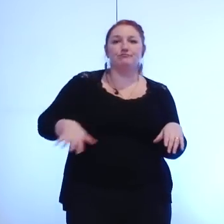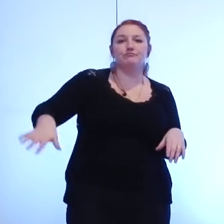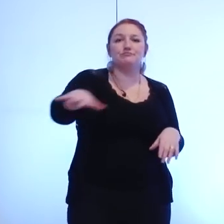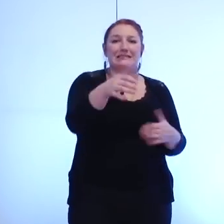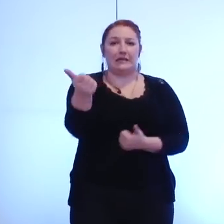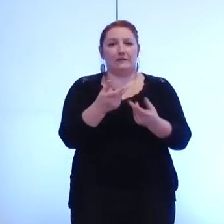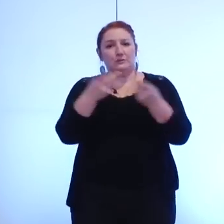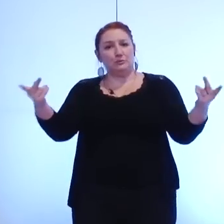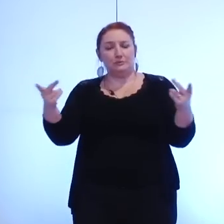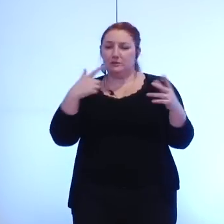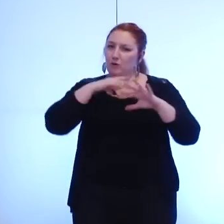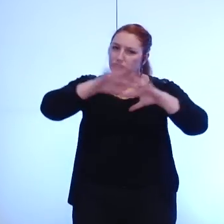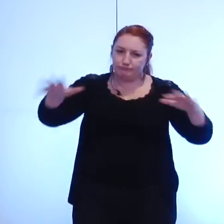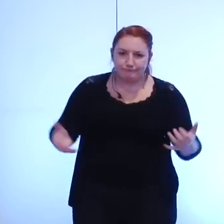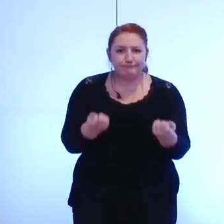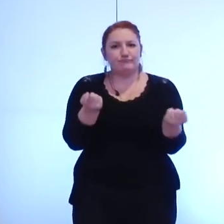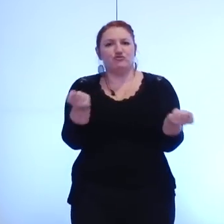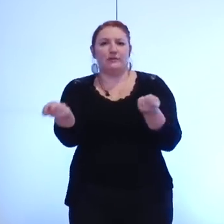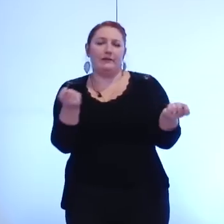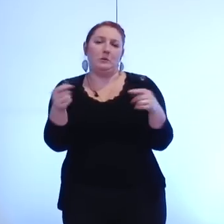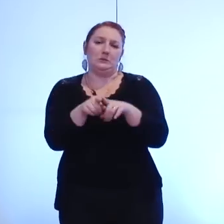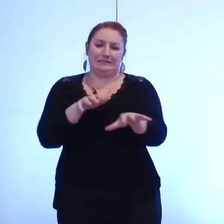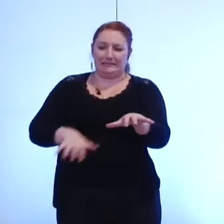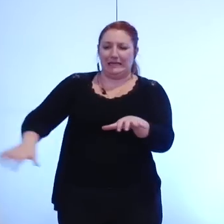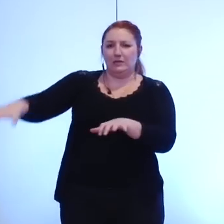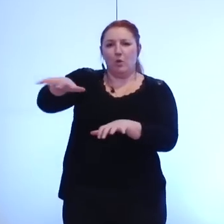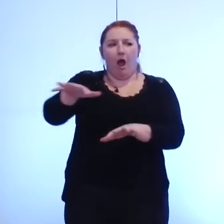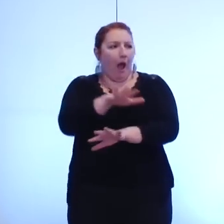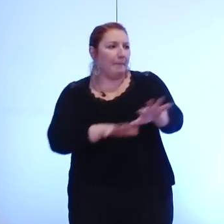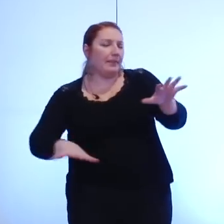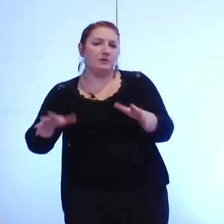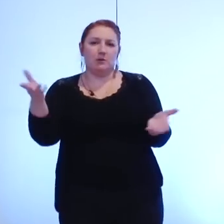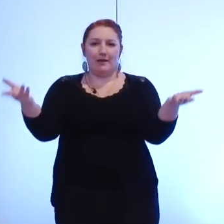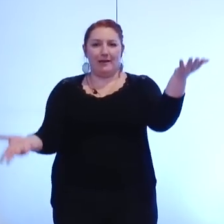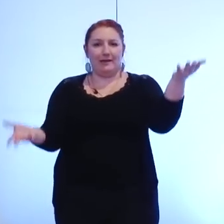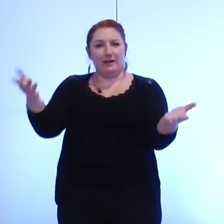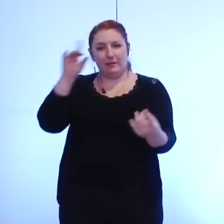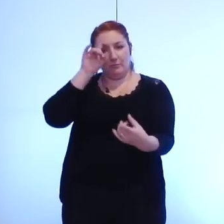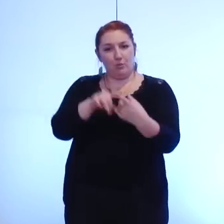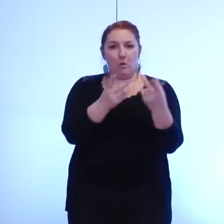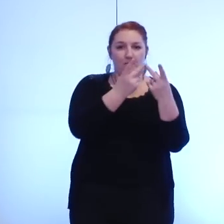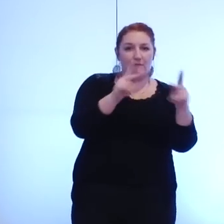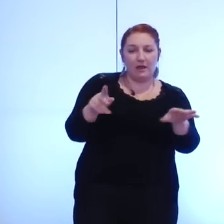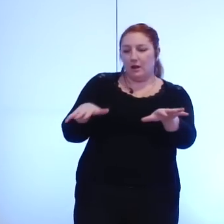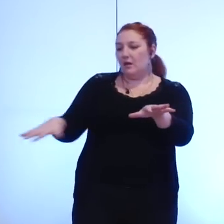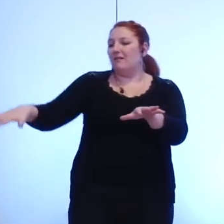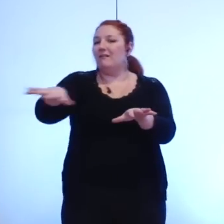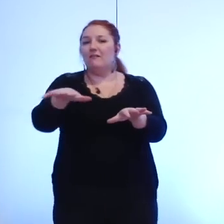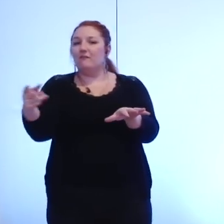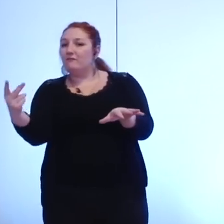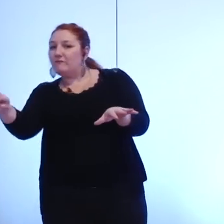l'aménagement équilibré des territoires pour arrêter d'opposer les urbains au périurbain